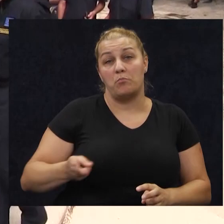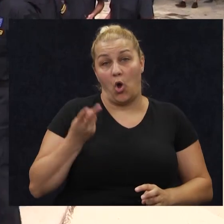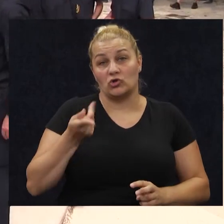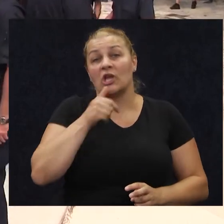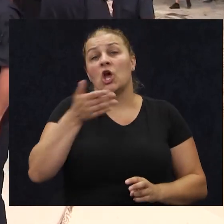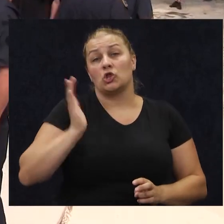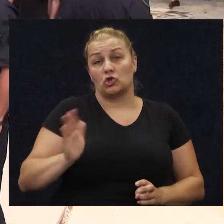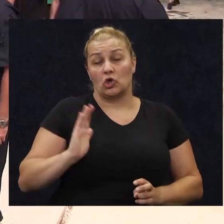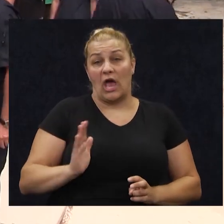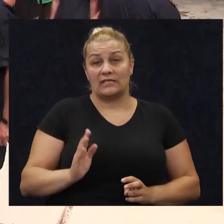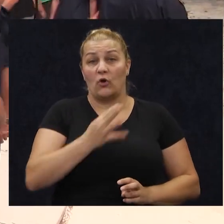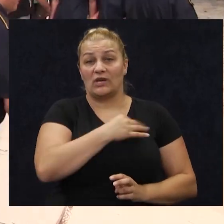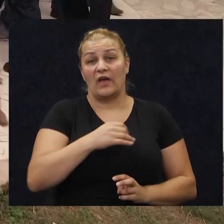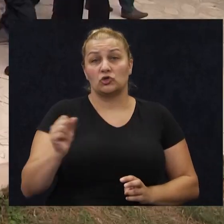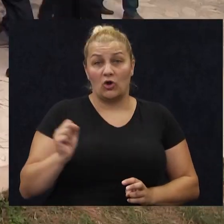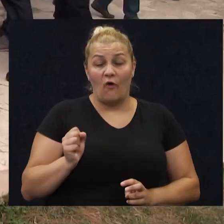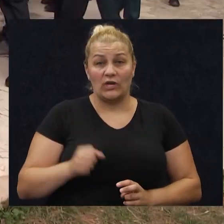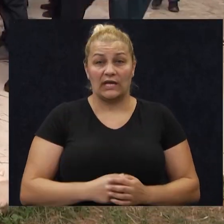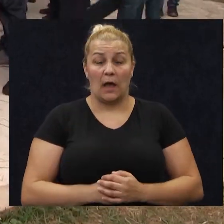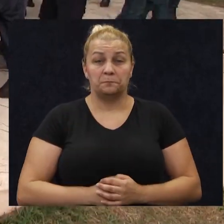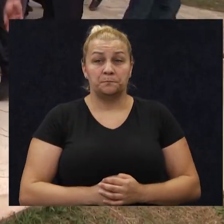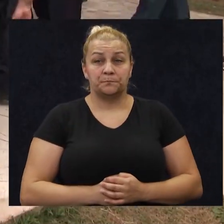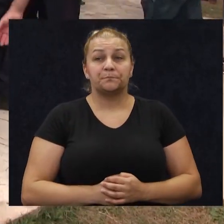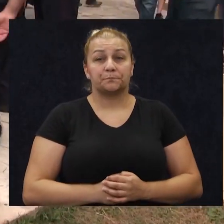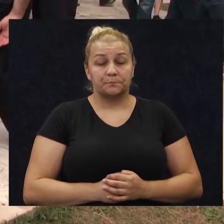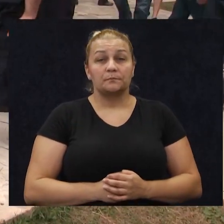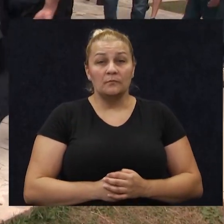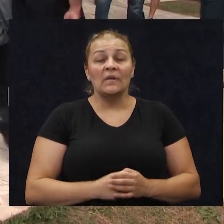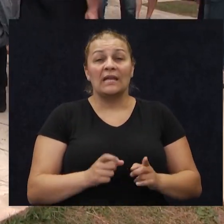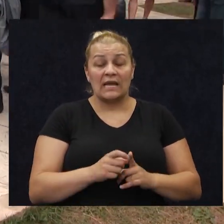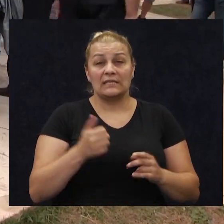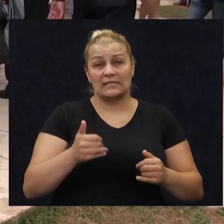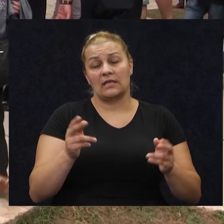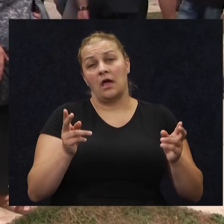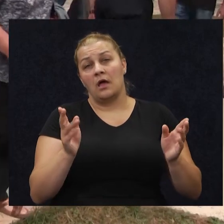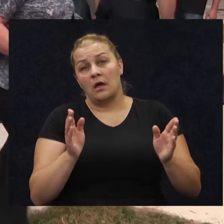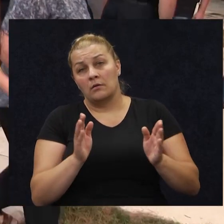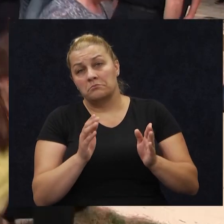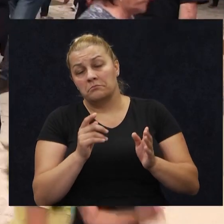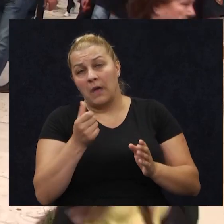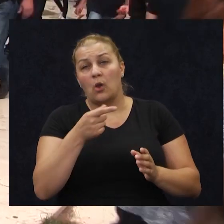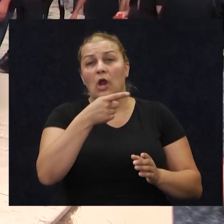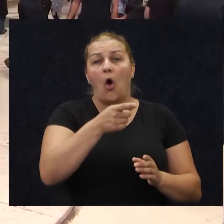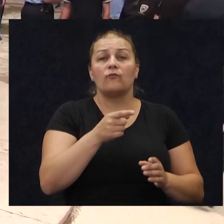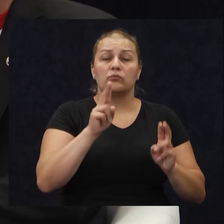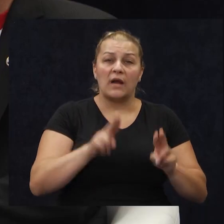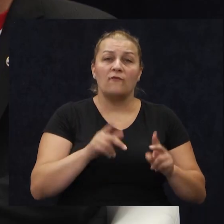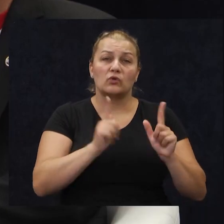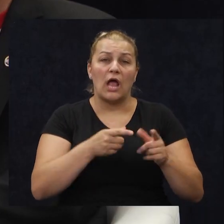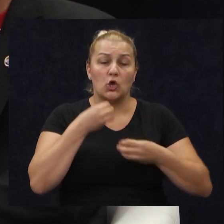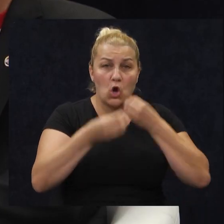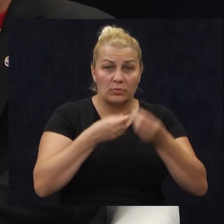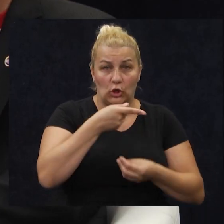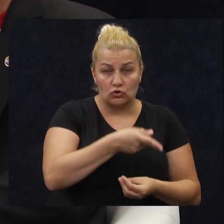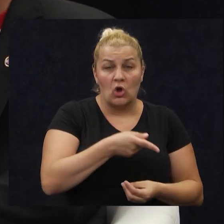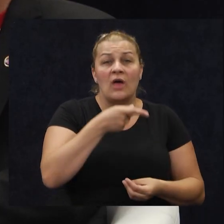to dostojanstvo hrvatsko vojnika. Da, dragice, hajmo malo sad na onu ratnu, izravnu priču. Vi ste